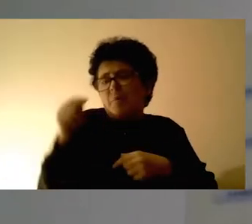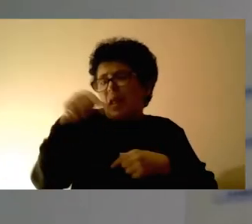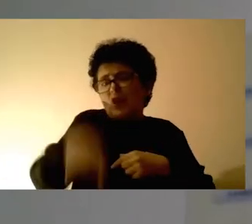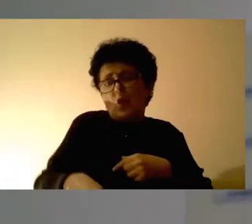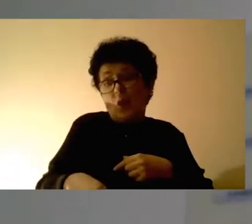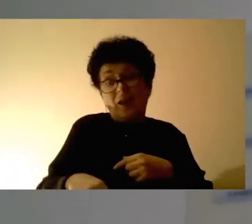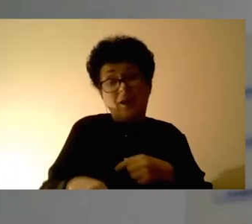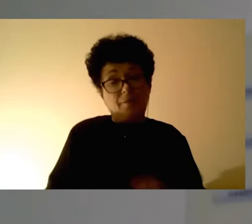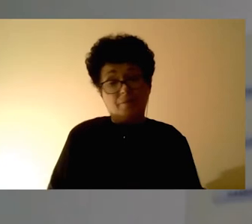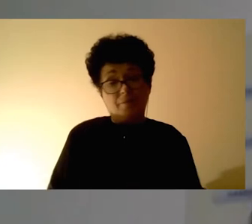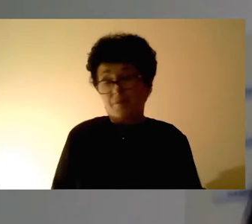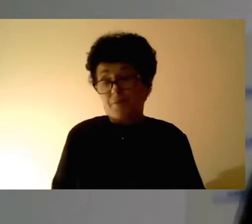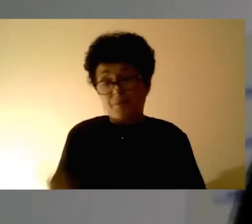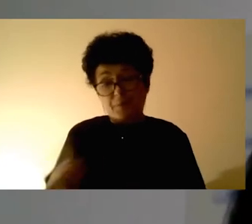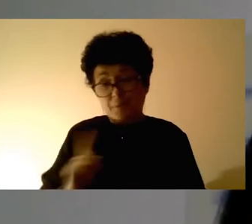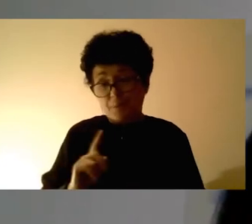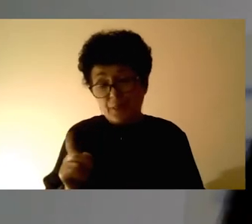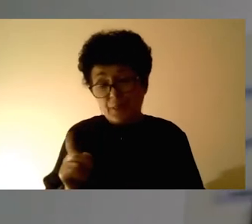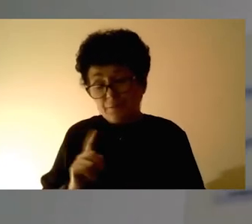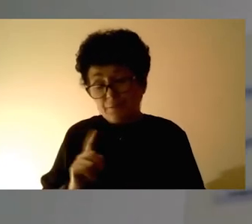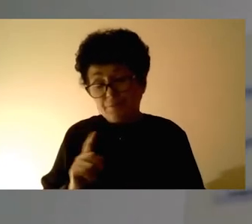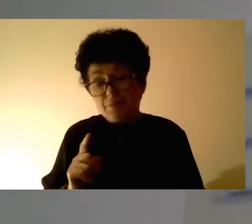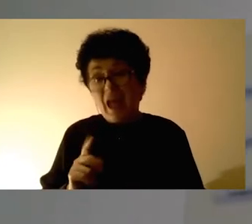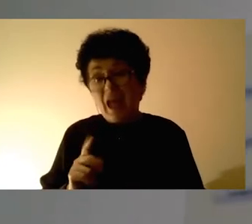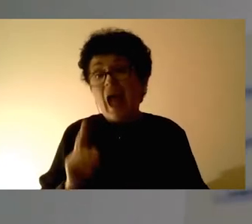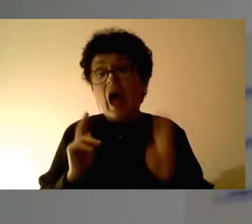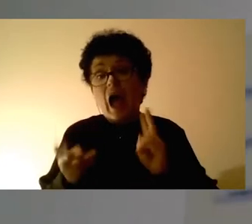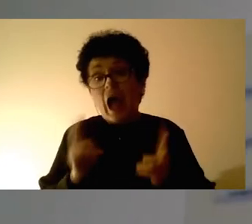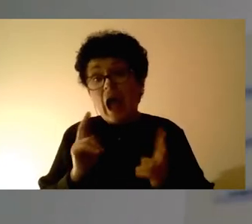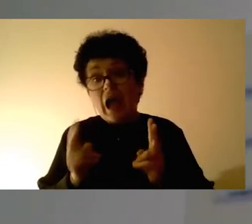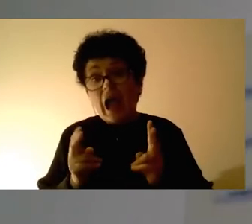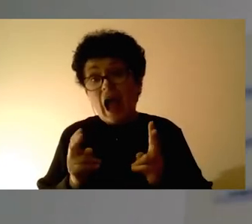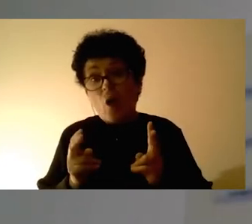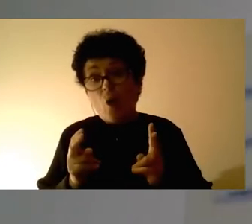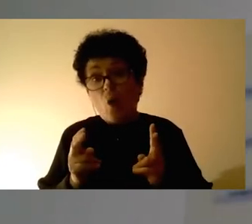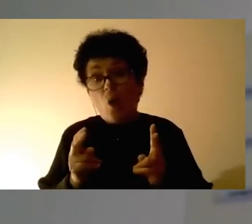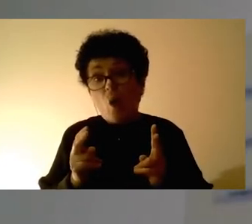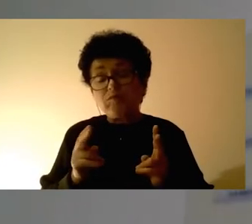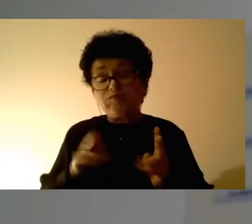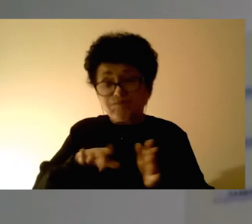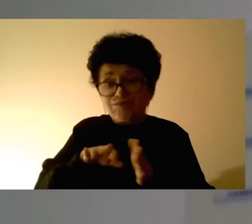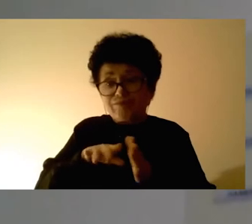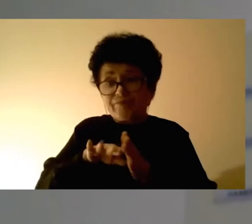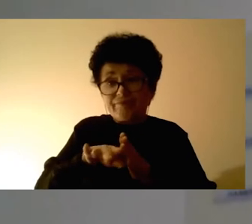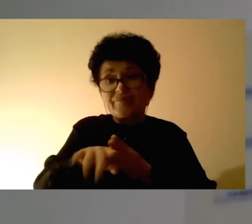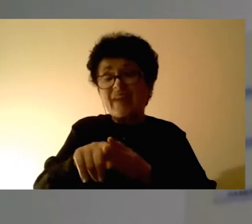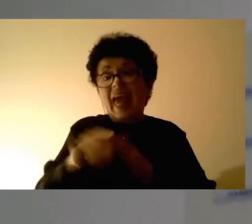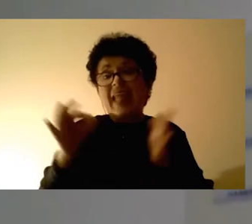Мегутоа, како течат тематските единици, тие практично го сваќаат бенефитот од